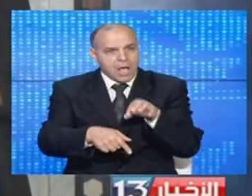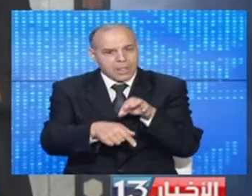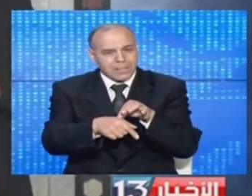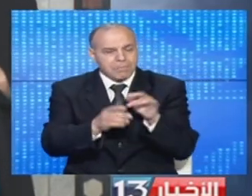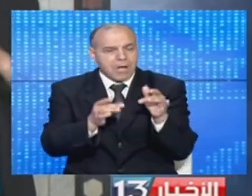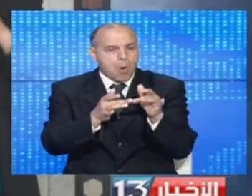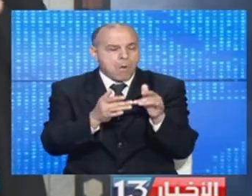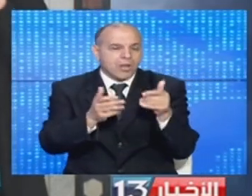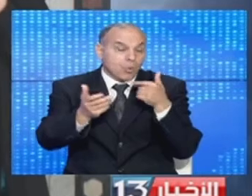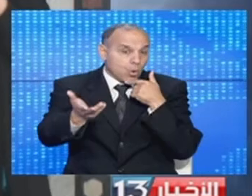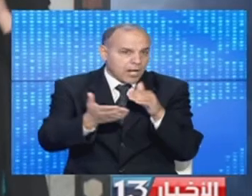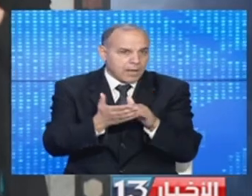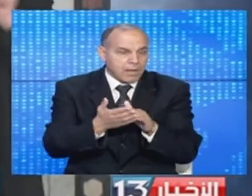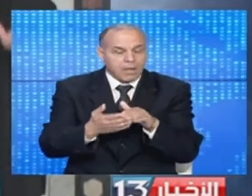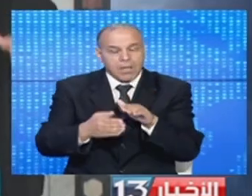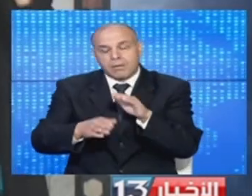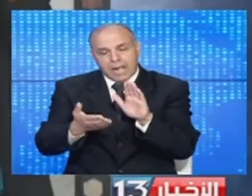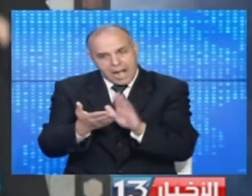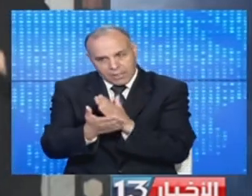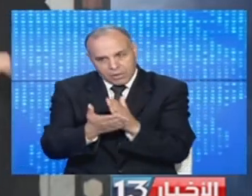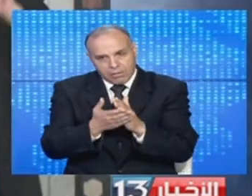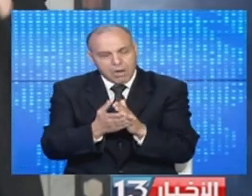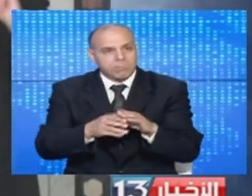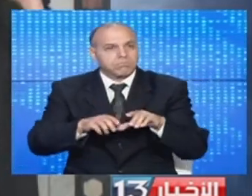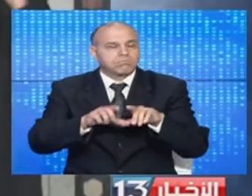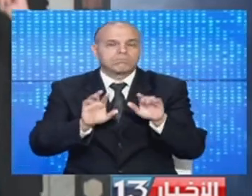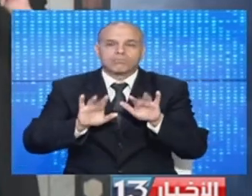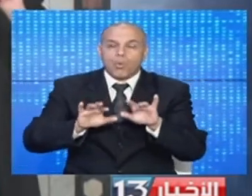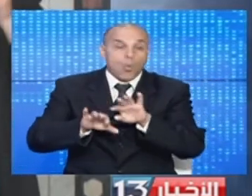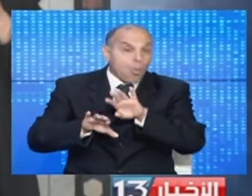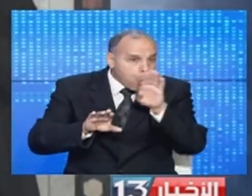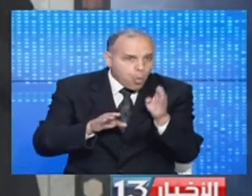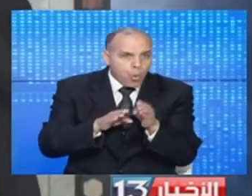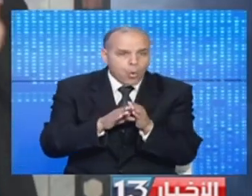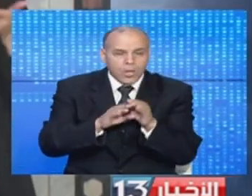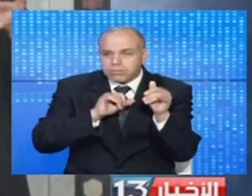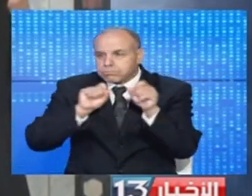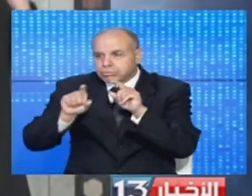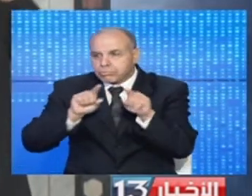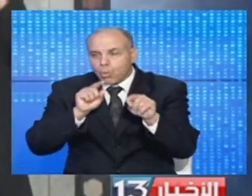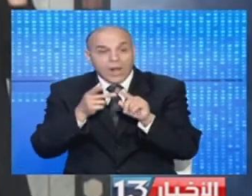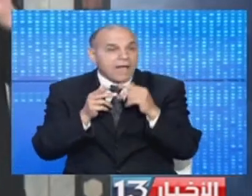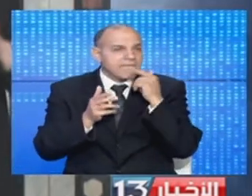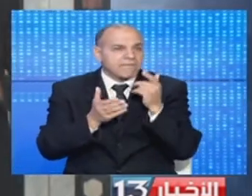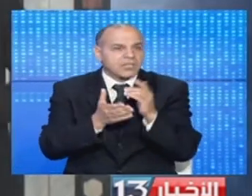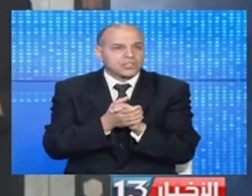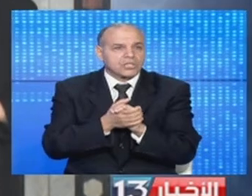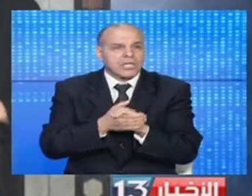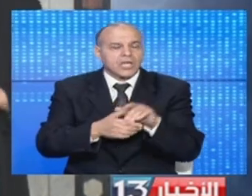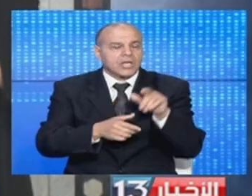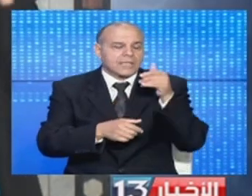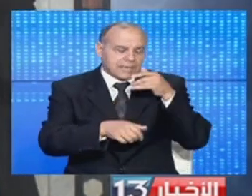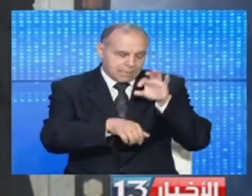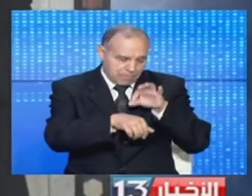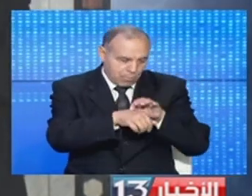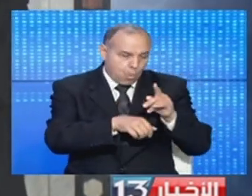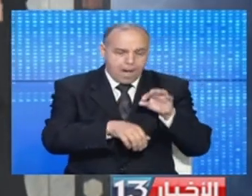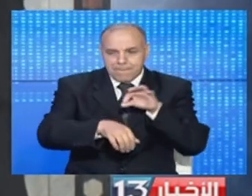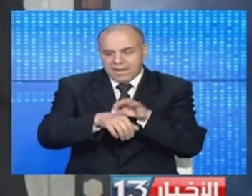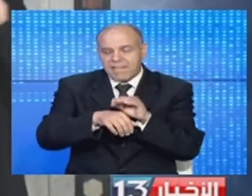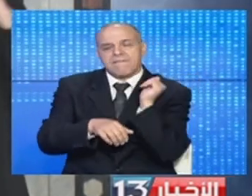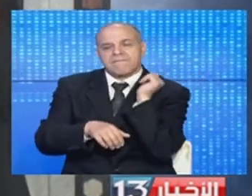عن البعض وحذرنا بلاتفورم تتم بها الاتصال بين الطبيب والمريض بصفة